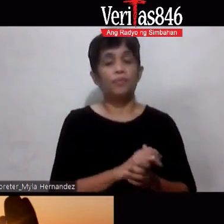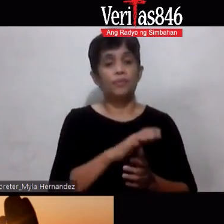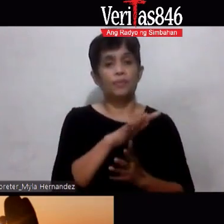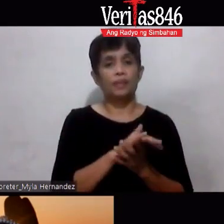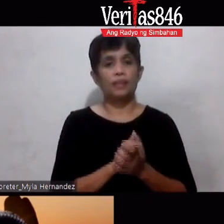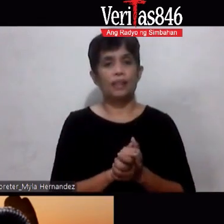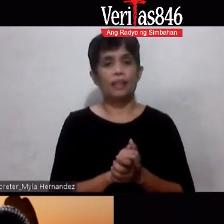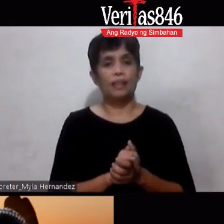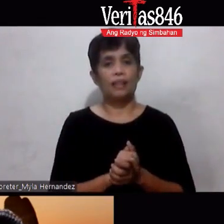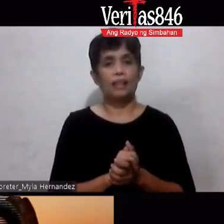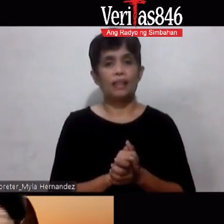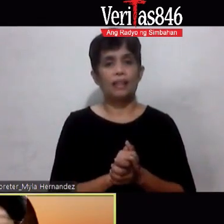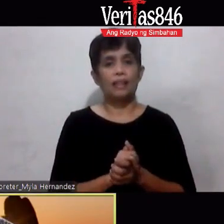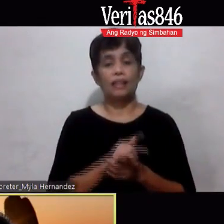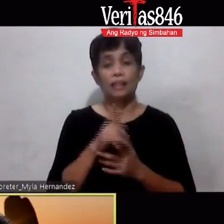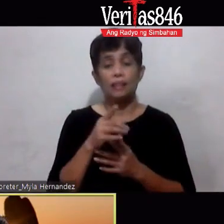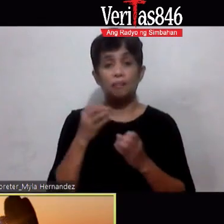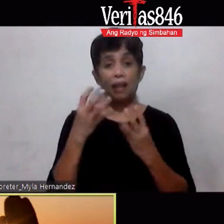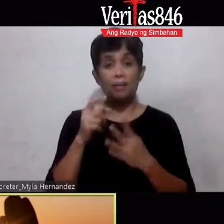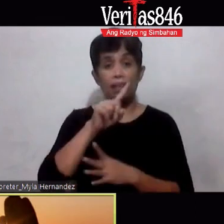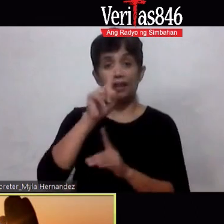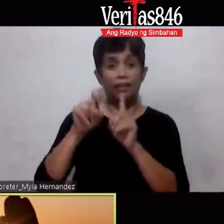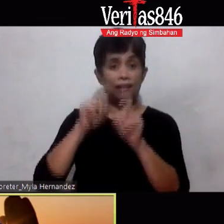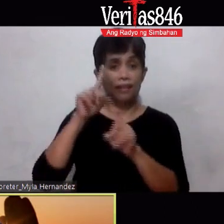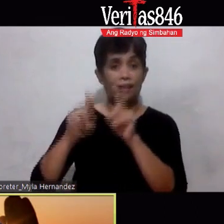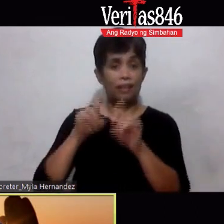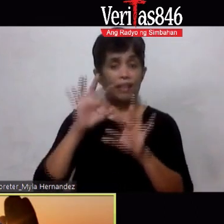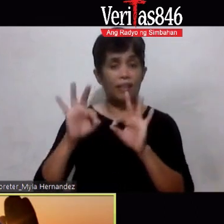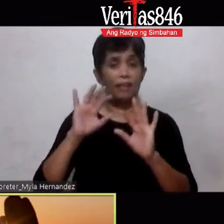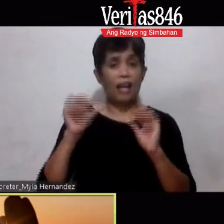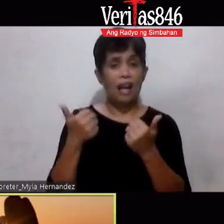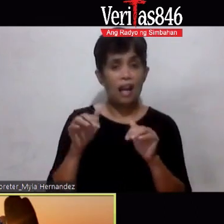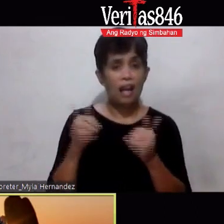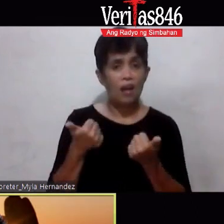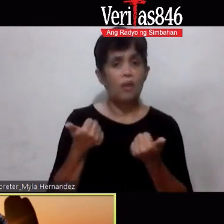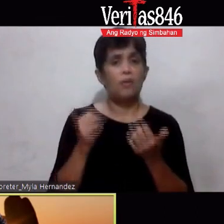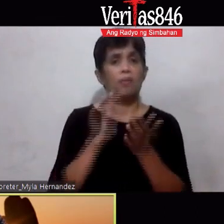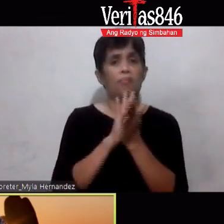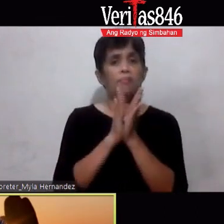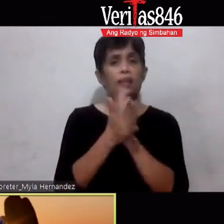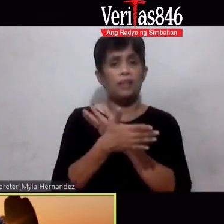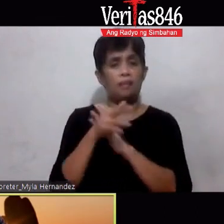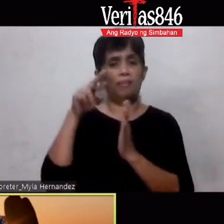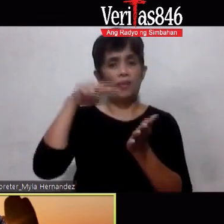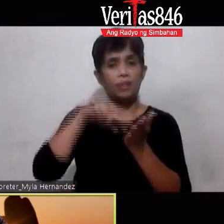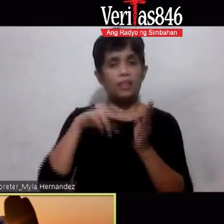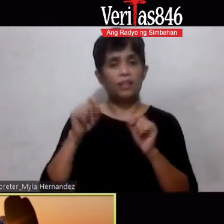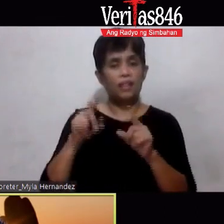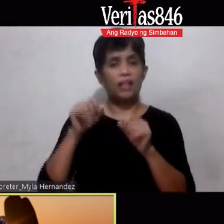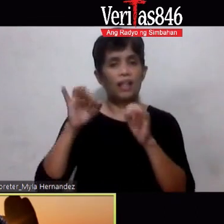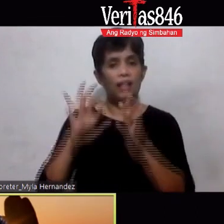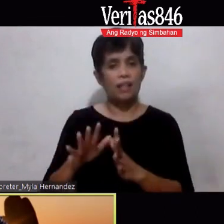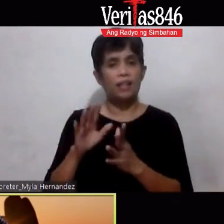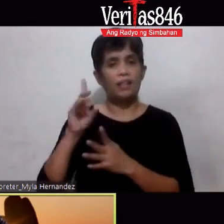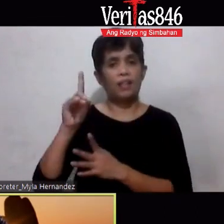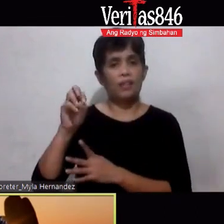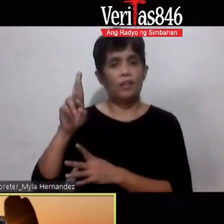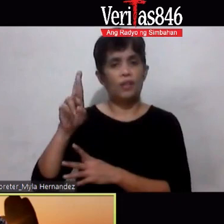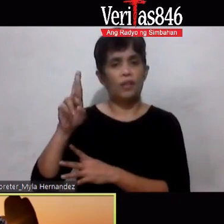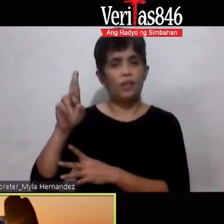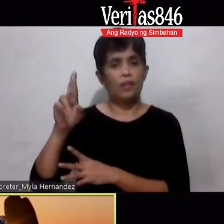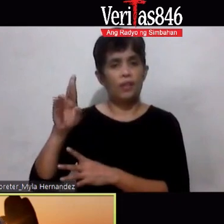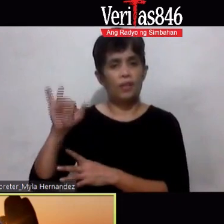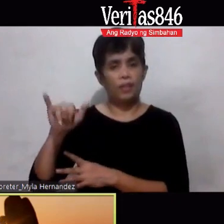muna brother marami lang nagtatanong talaga dito kung paano na nga sila magiging reseller si dory lusong ulit and si